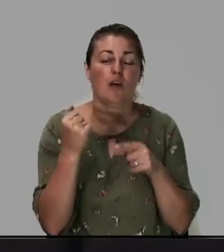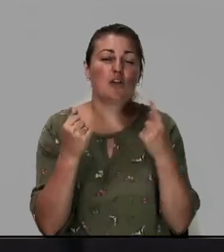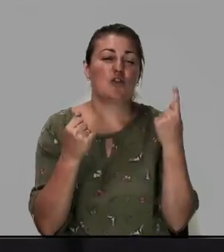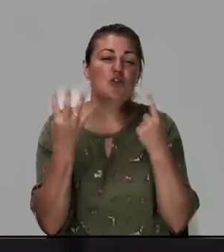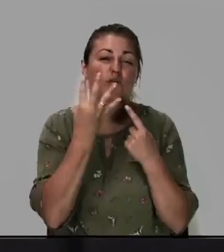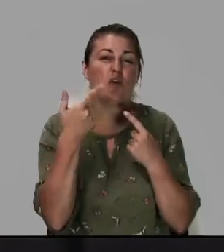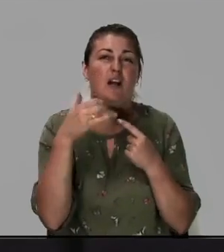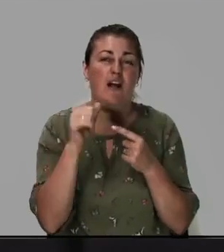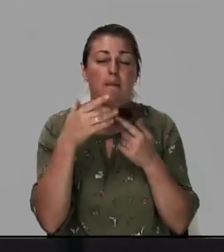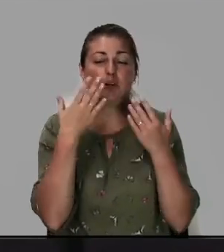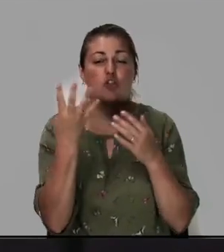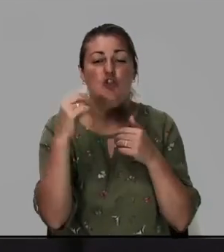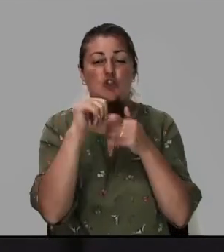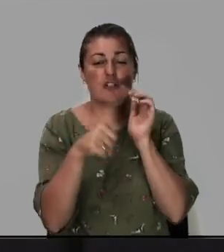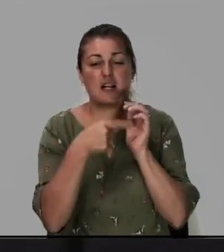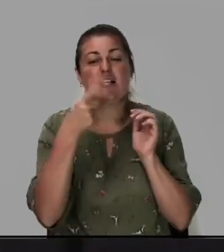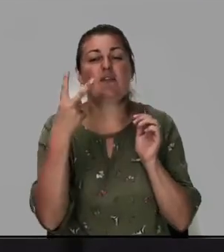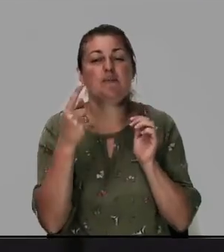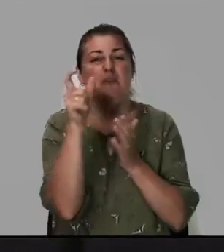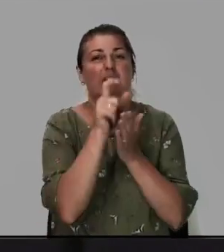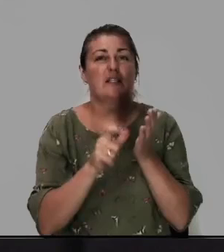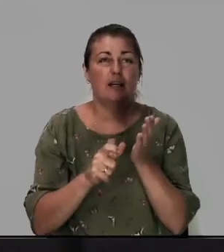прочитаем 16 по 21 стихи.